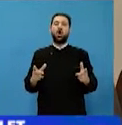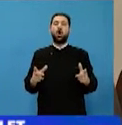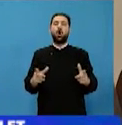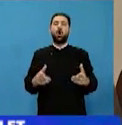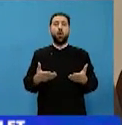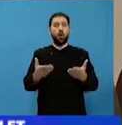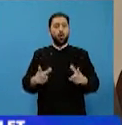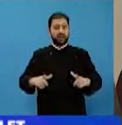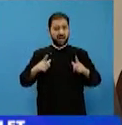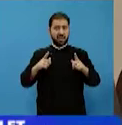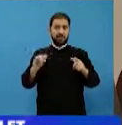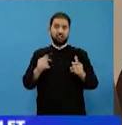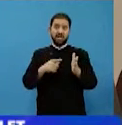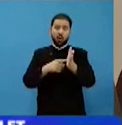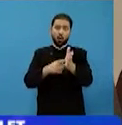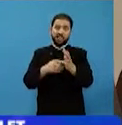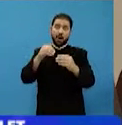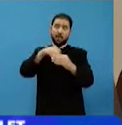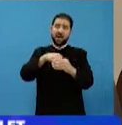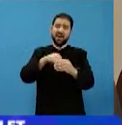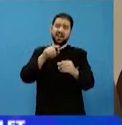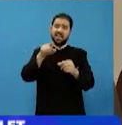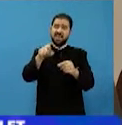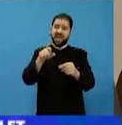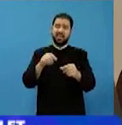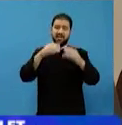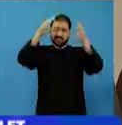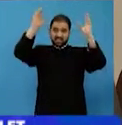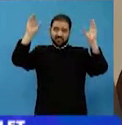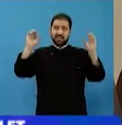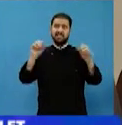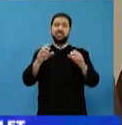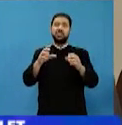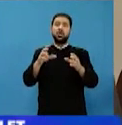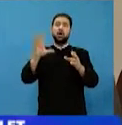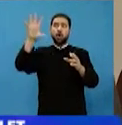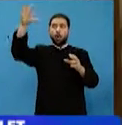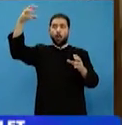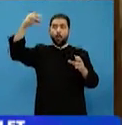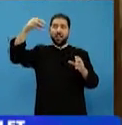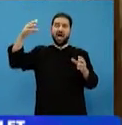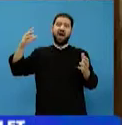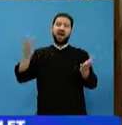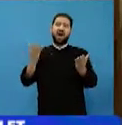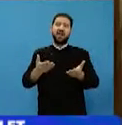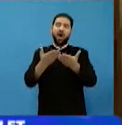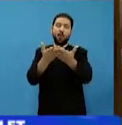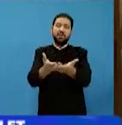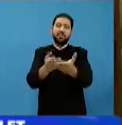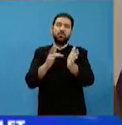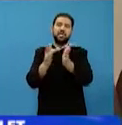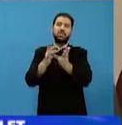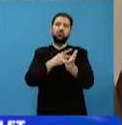sfinți lumina pe care aceștia au primit-o de la Dumnezeu, de la Hristos. Faptul că Hristos i-a